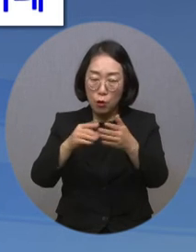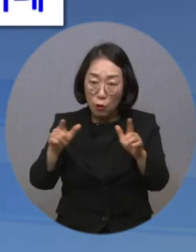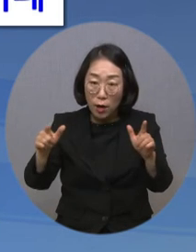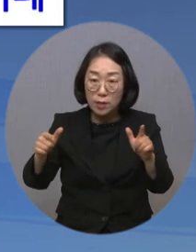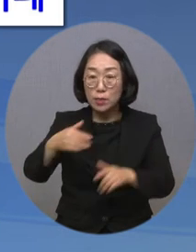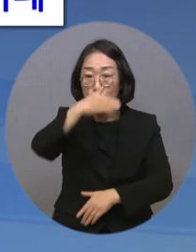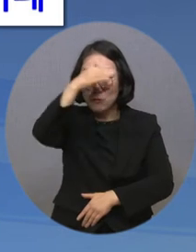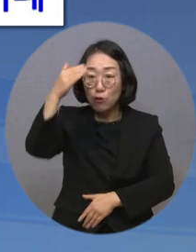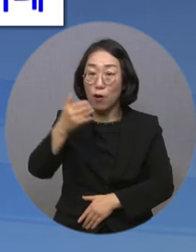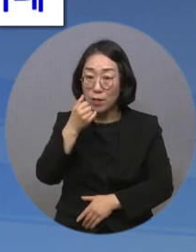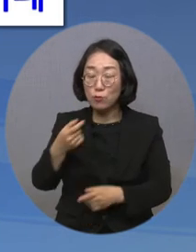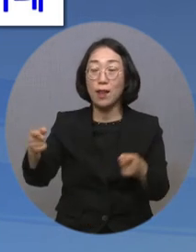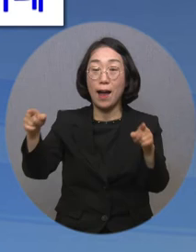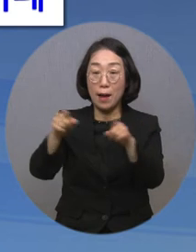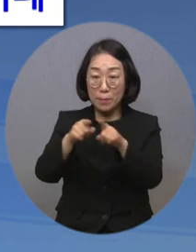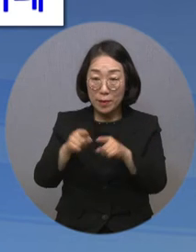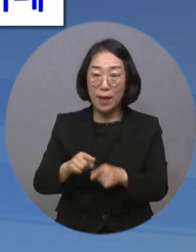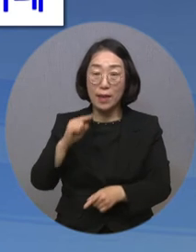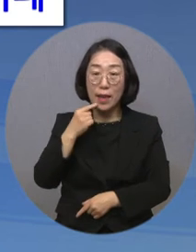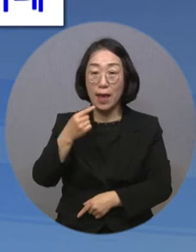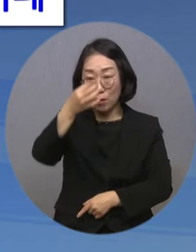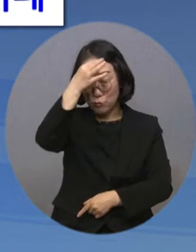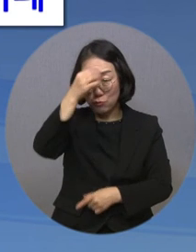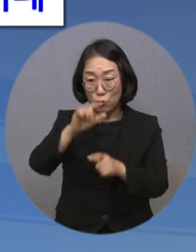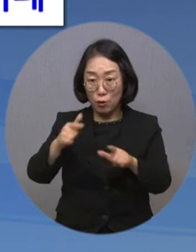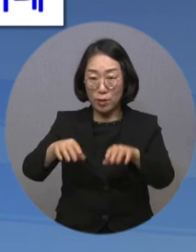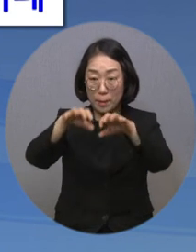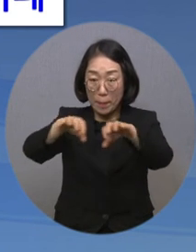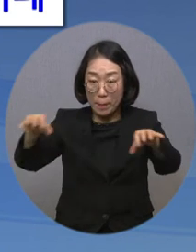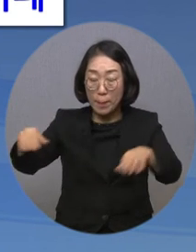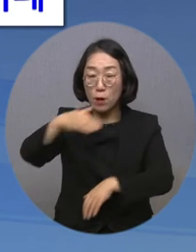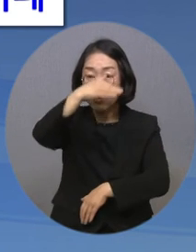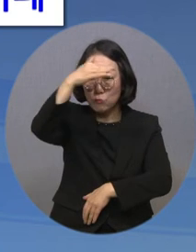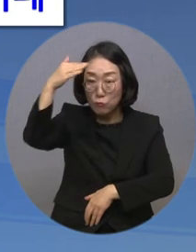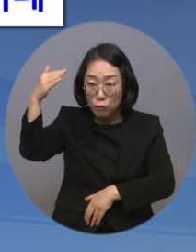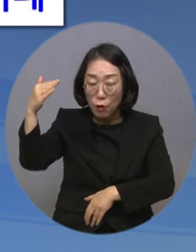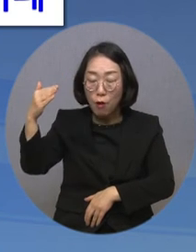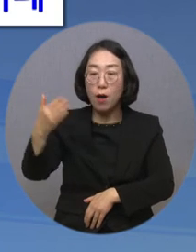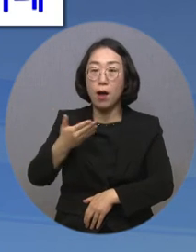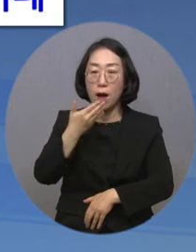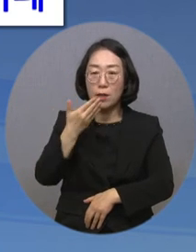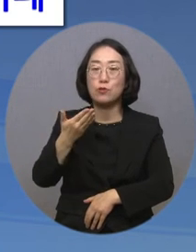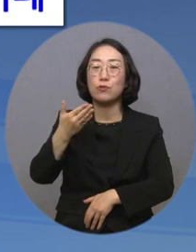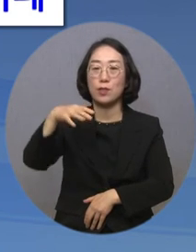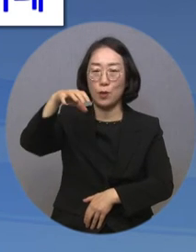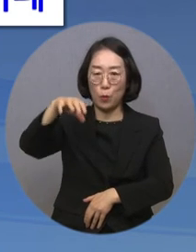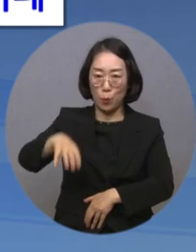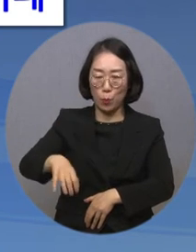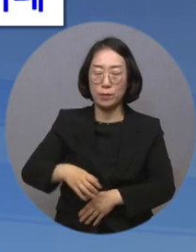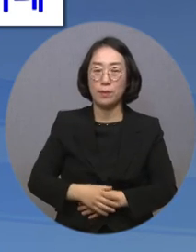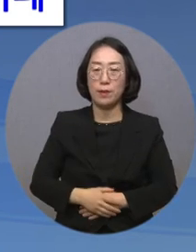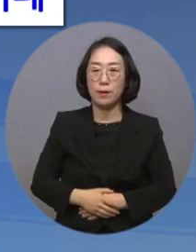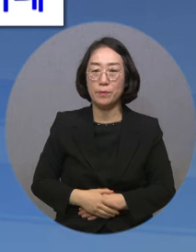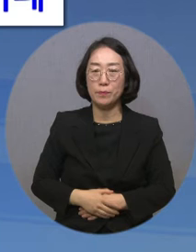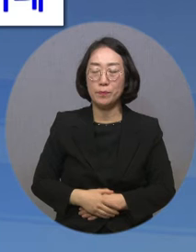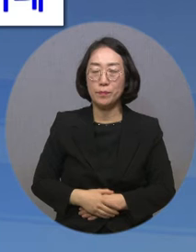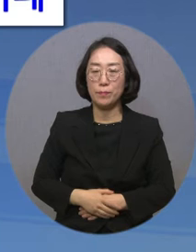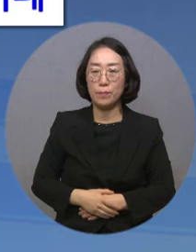매장 내의 상시 예술작품이 전시되어 다양한 문화예술작품과 이벤트를 함께 즐길 수 있습니다.